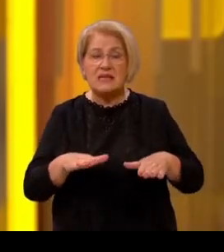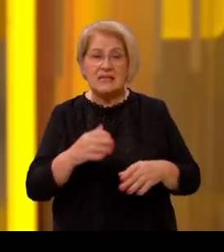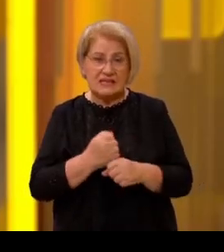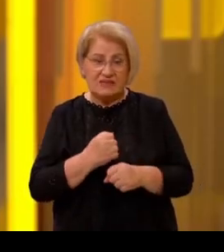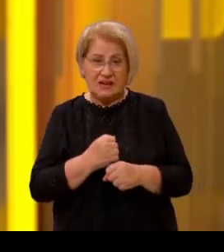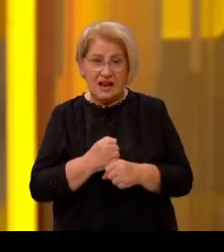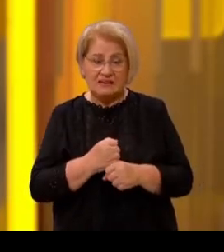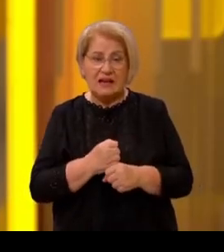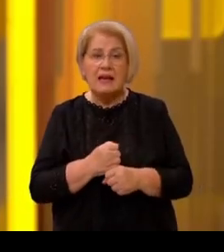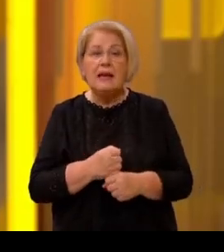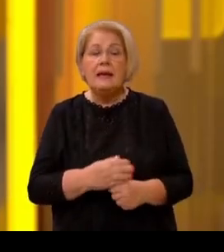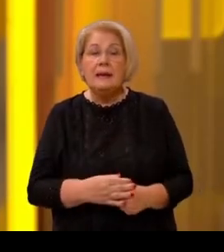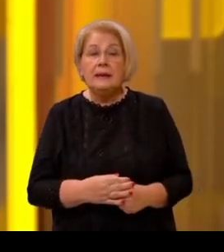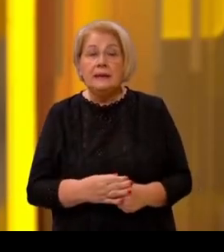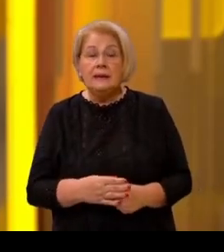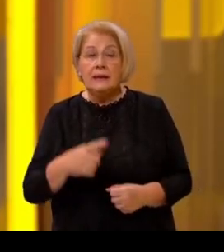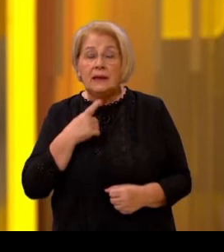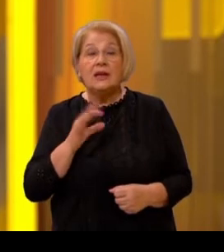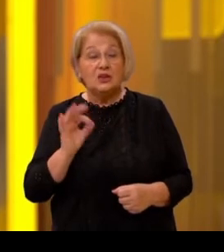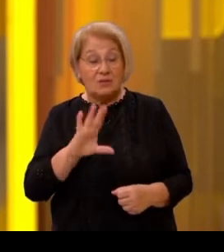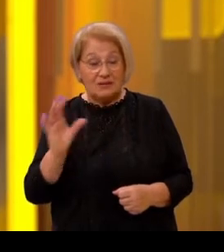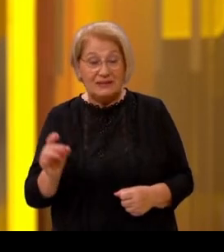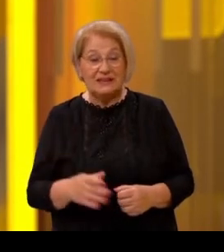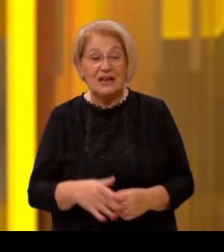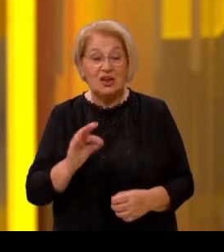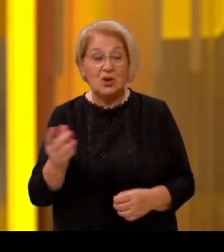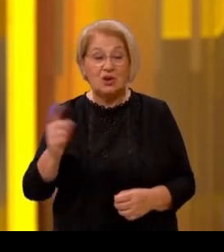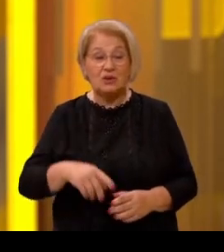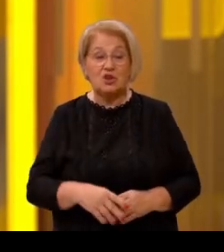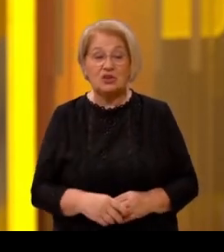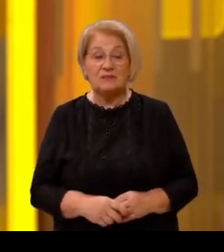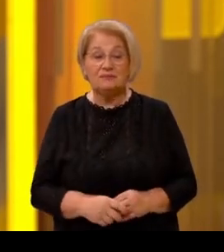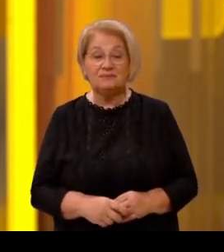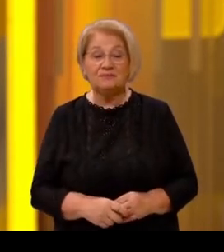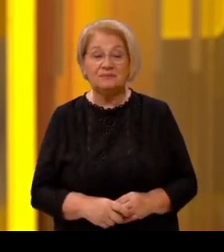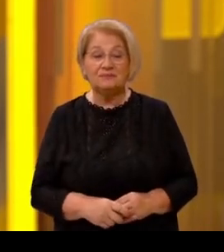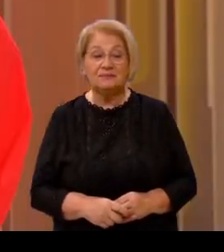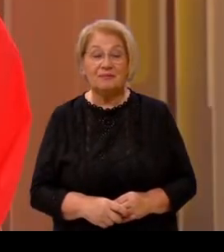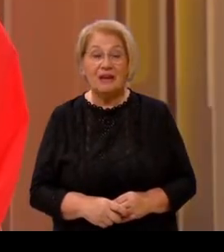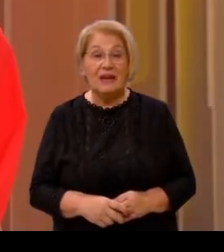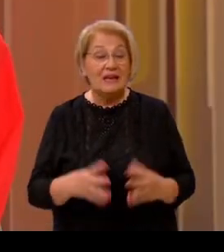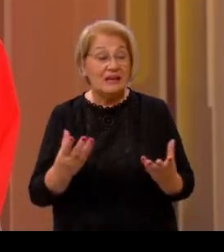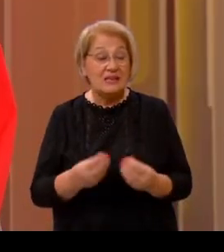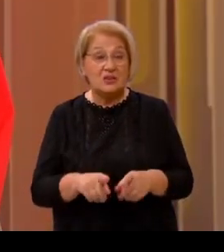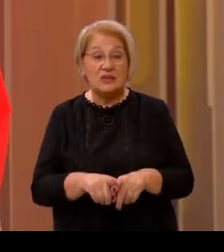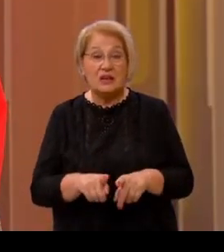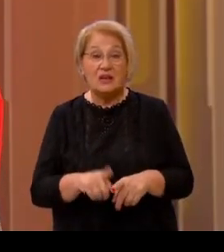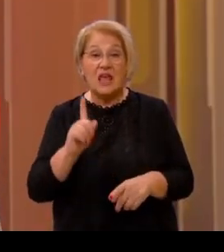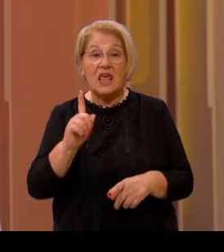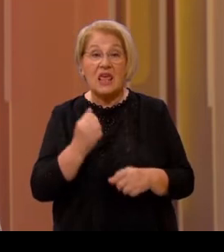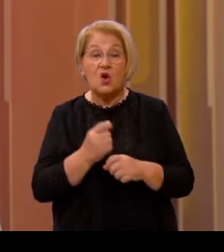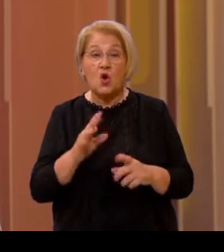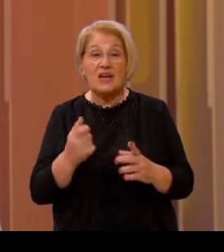sustava, obitelji i socijalne politike. Dobar dan i dobro nam došli. Dobar dan, hvala. I s nama je gospodin Igor